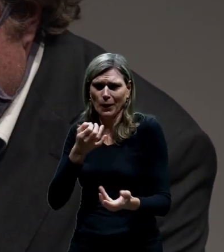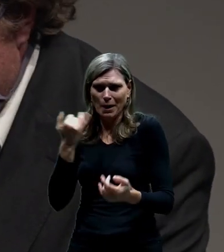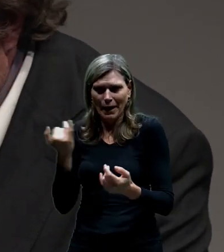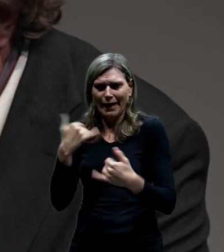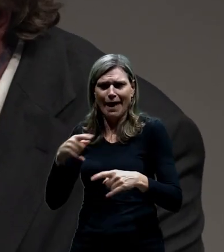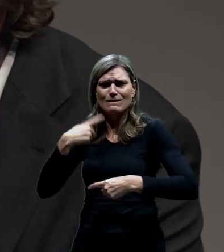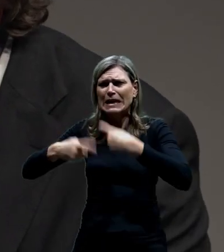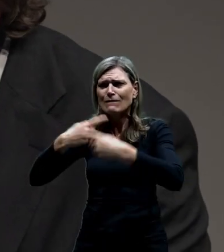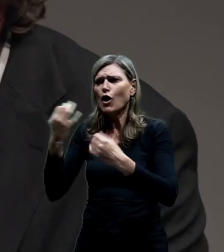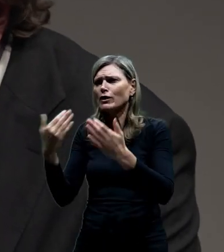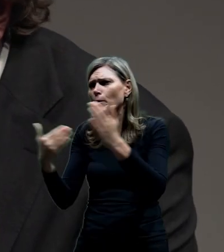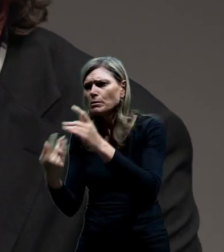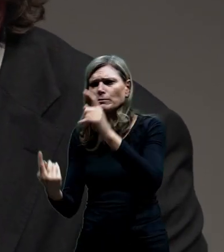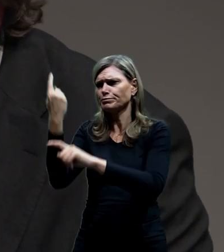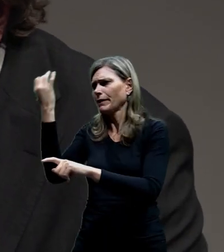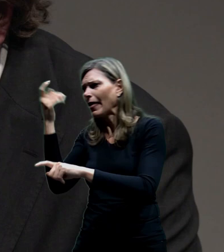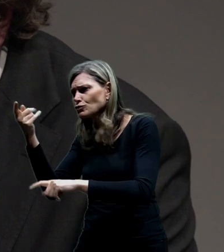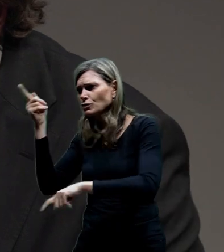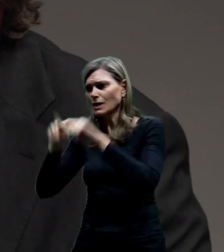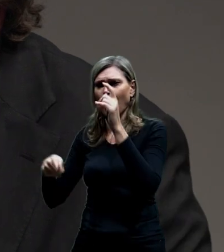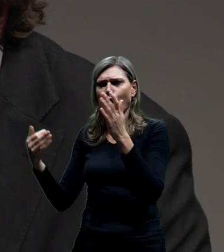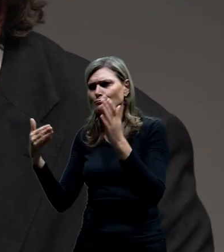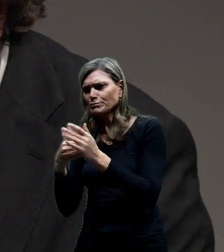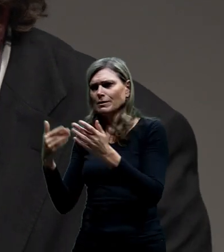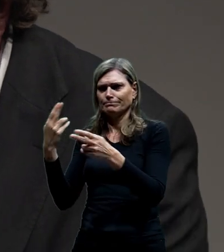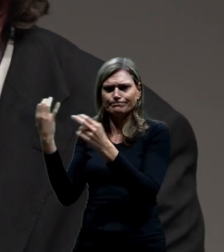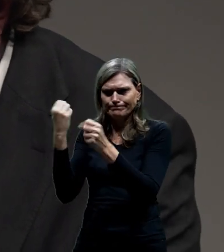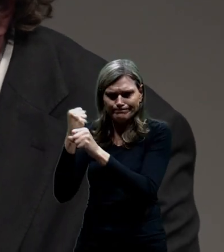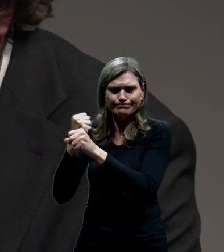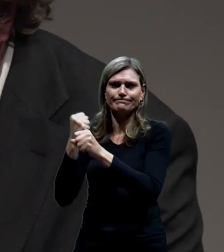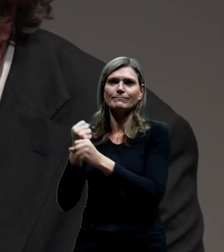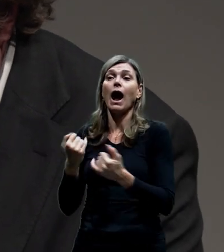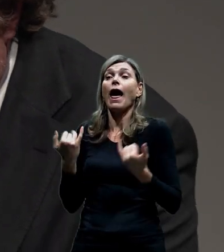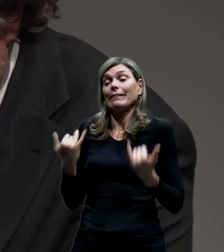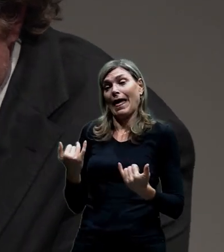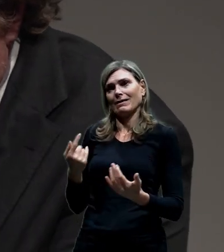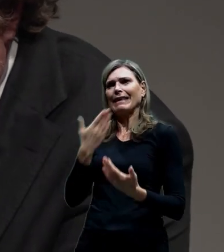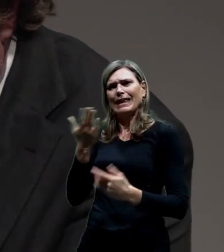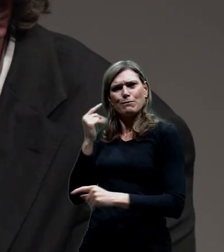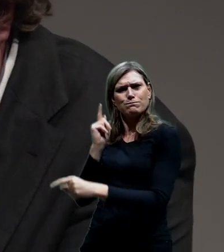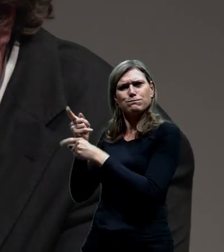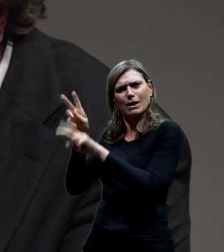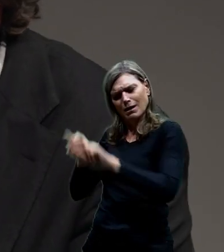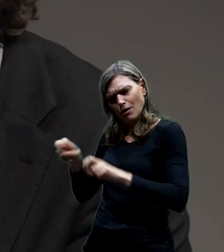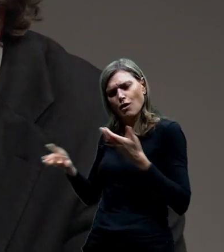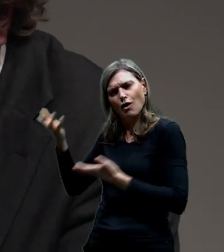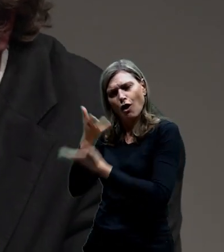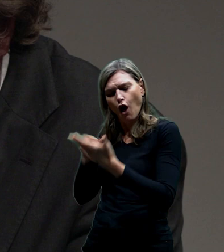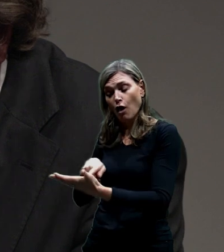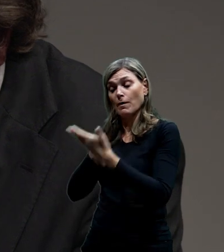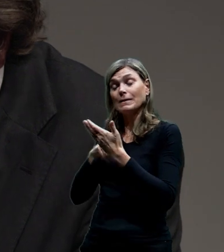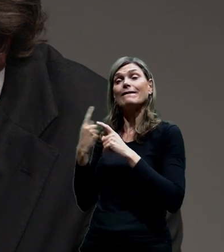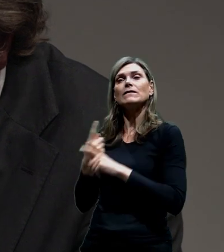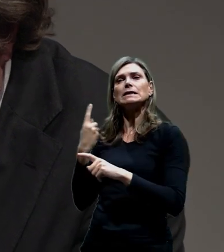Vždycky bude něco z různých důvodů nedokončený, ale co je výsledek té práce, a v tom se zcela stotožňu a budu vždycky